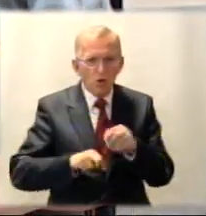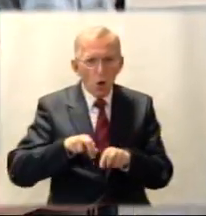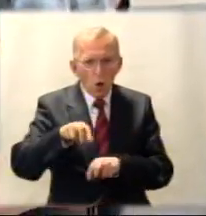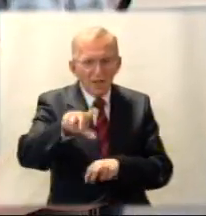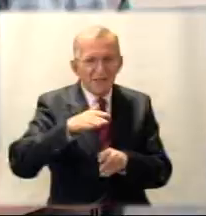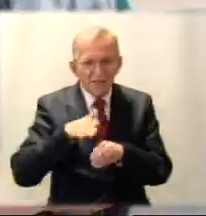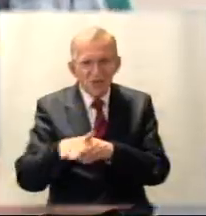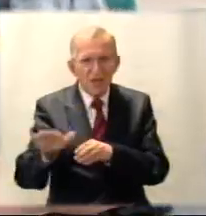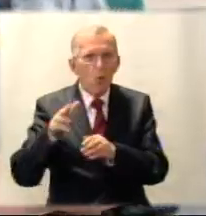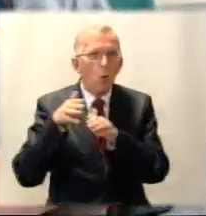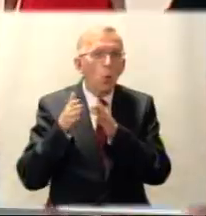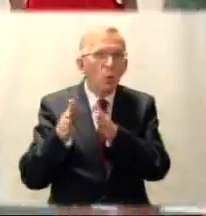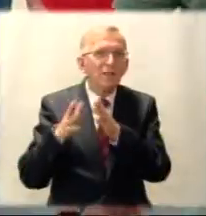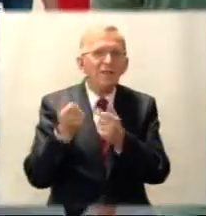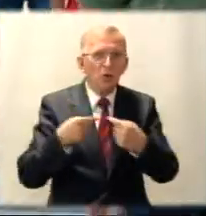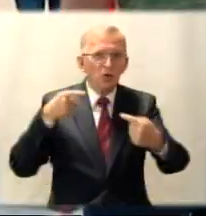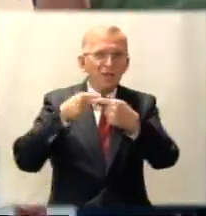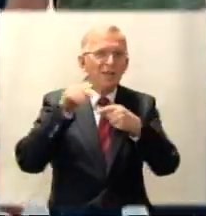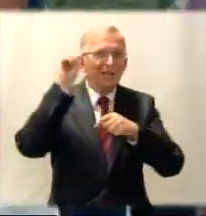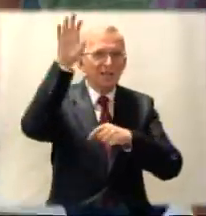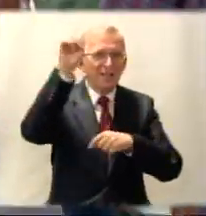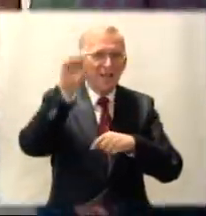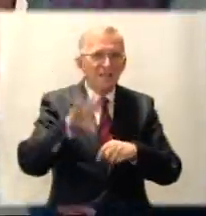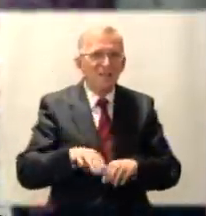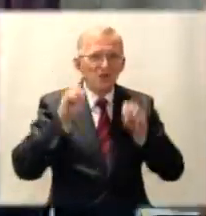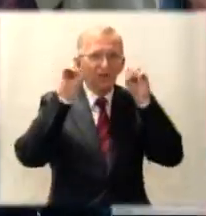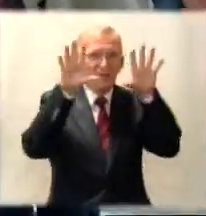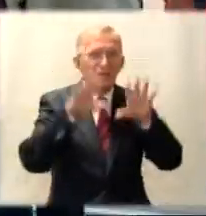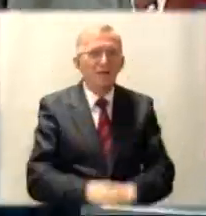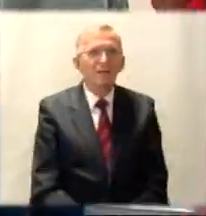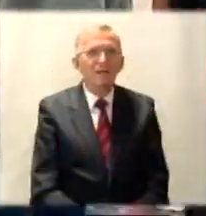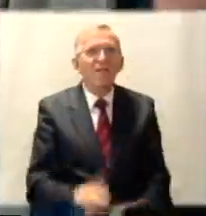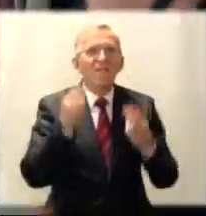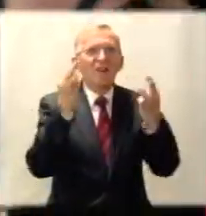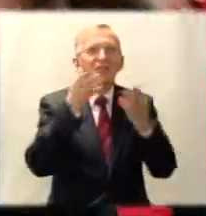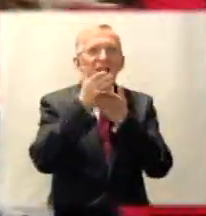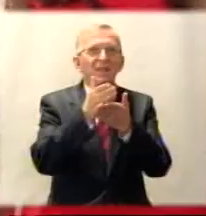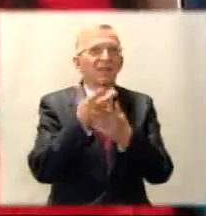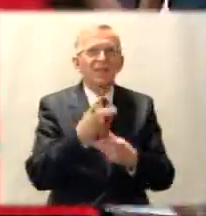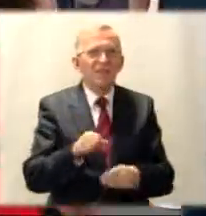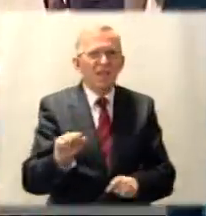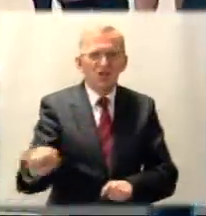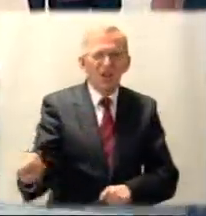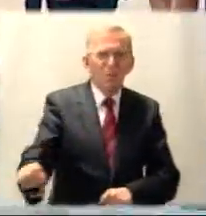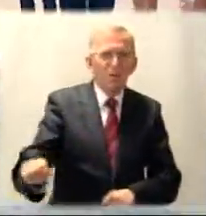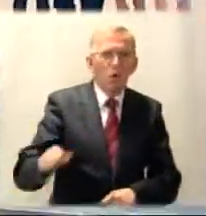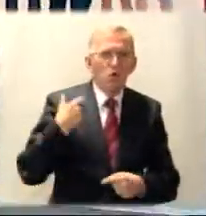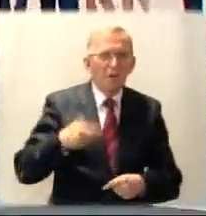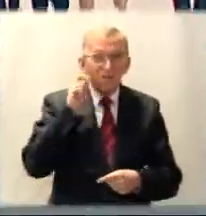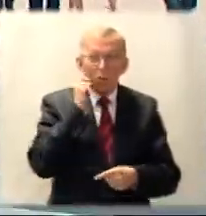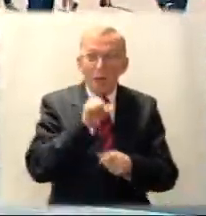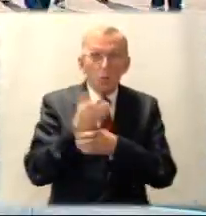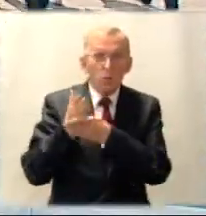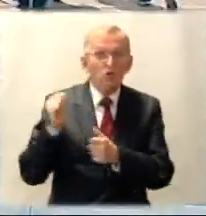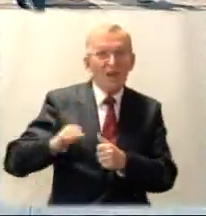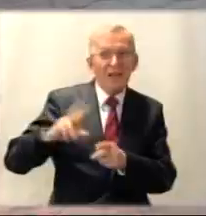niedostosowanie sygnalizacji świetlnej. Ważne rady. Nie szarp osoby niewidomej, żeby jej pomóc. Czekaj na instrukcję,